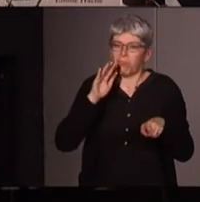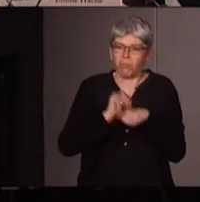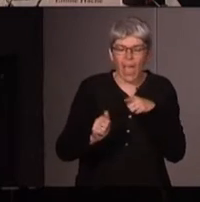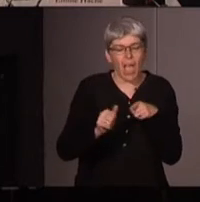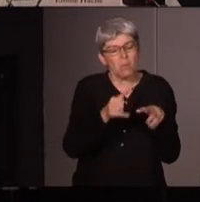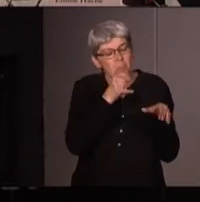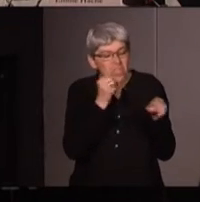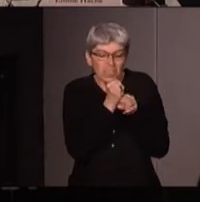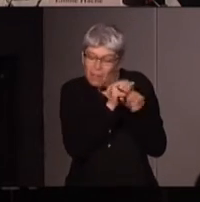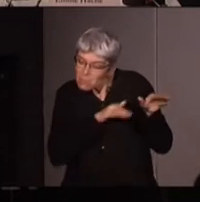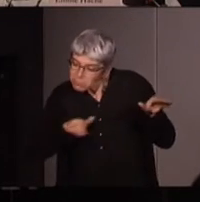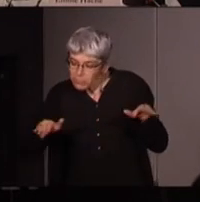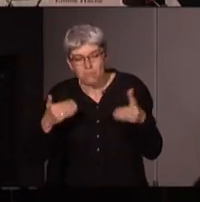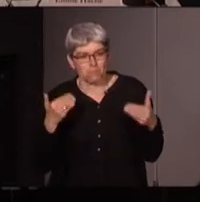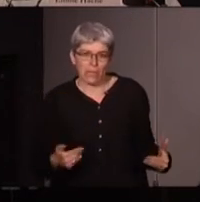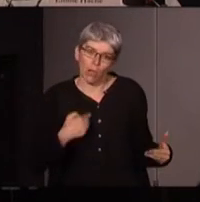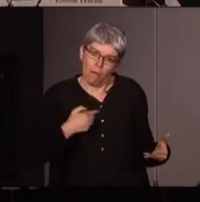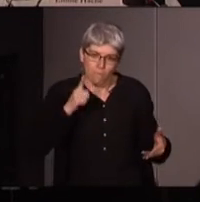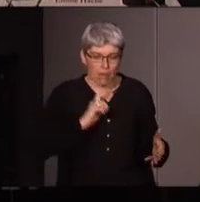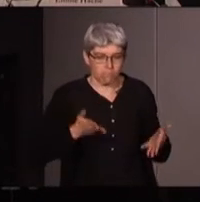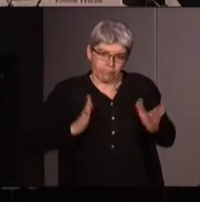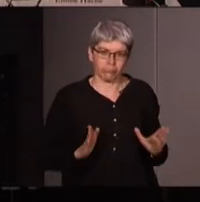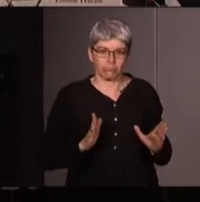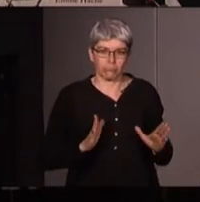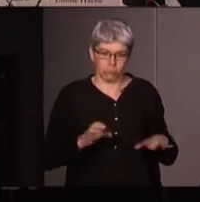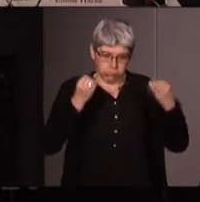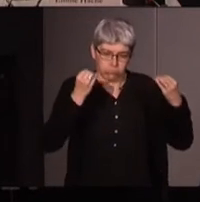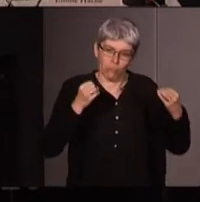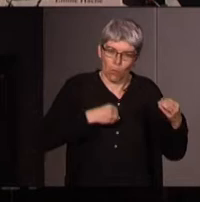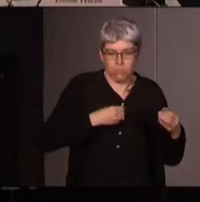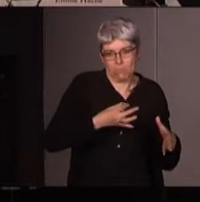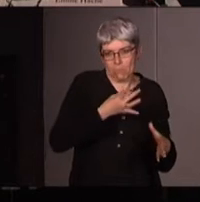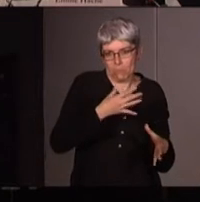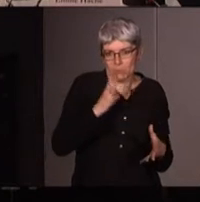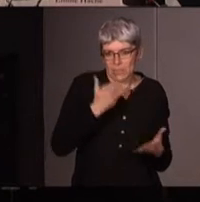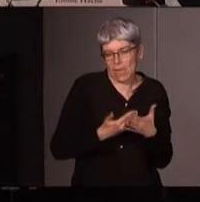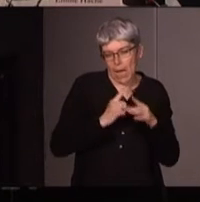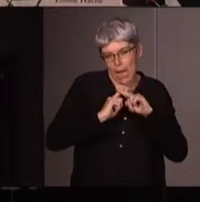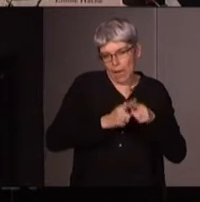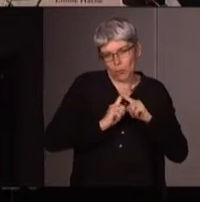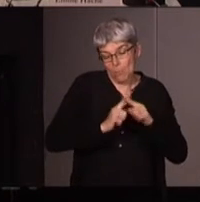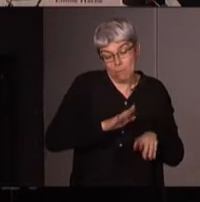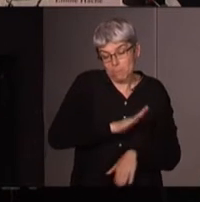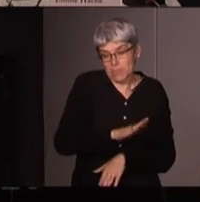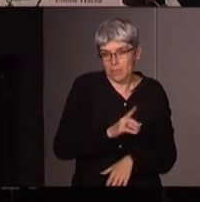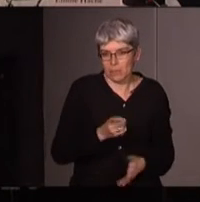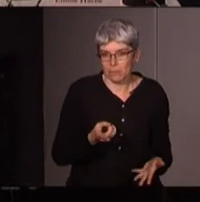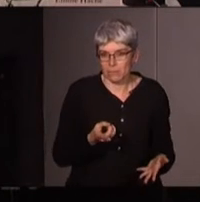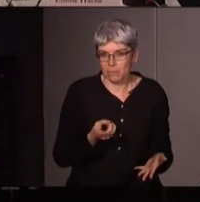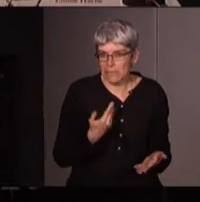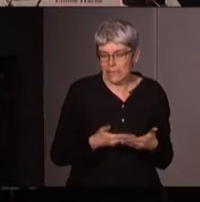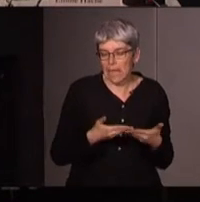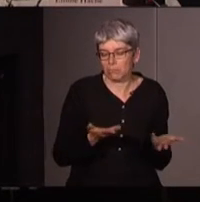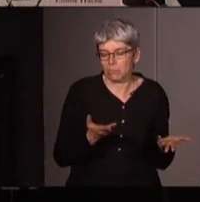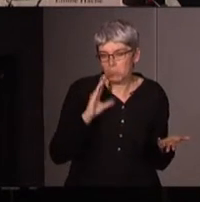marginales etc il est temps qu'on se ressaisisse de ces rôles là c'est un argument très classique mais c'est celui